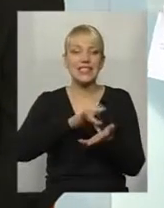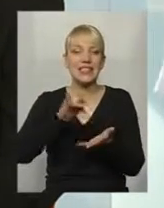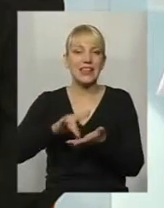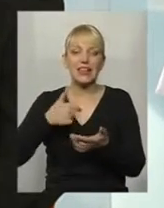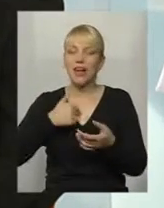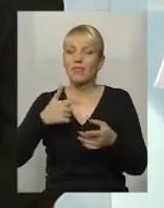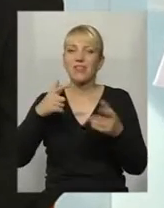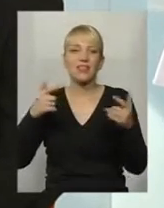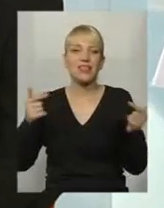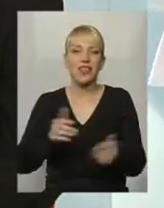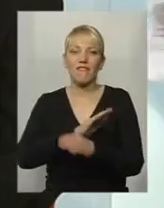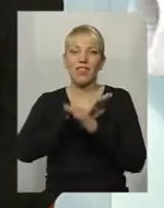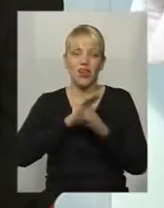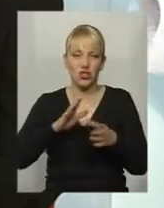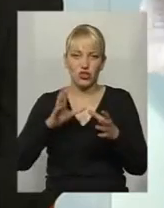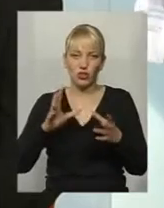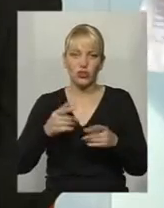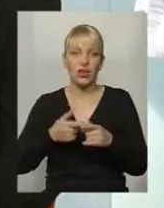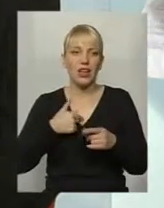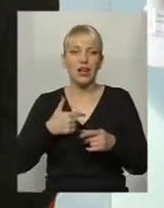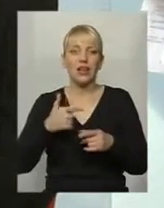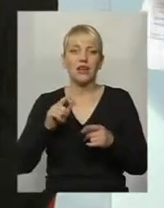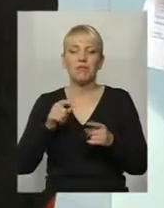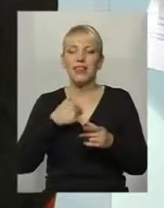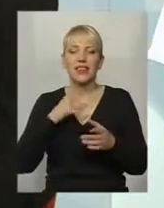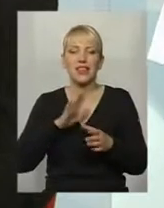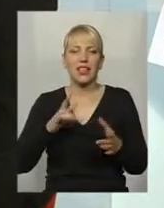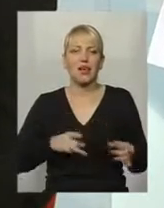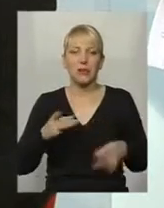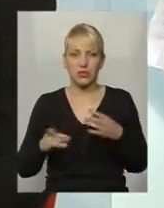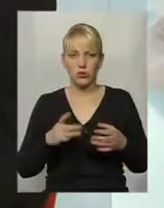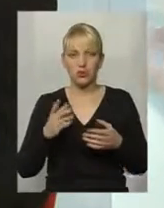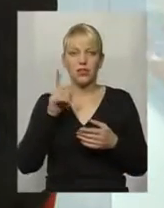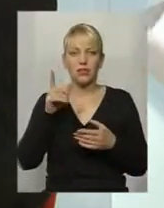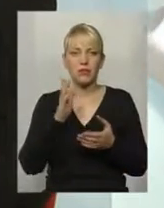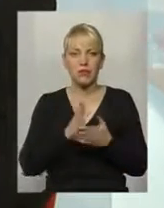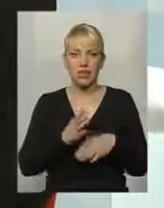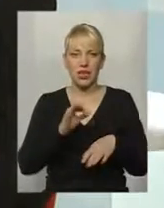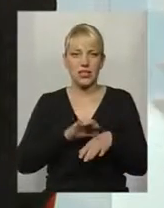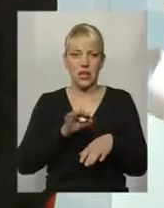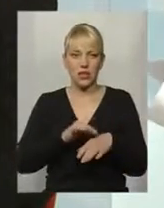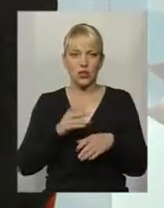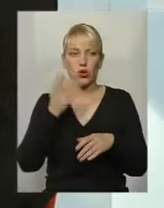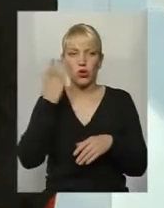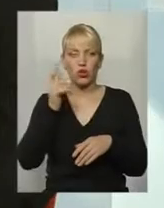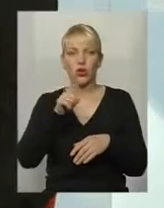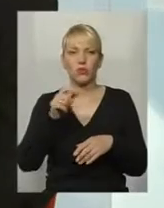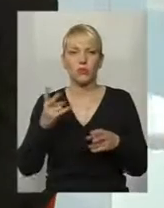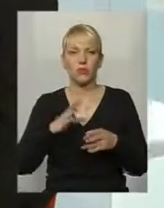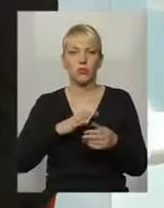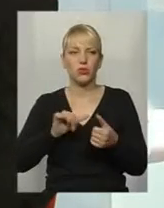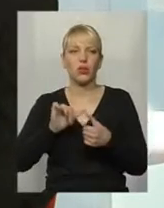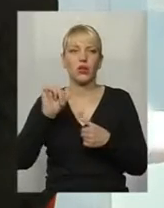що ми капризуємо. Ну, по-перше, там є з такими діагнозами, коли люди мають взагалі бути окремо і